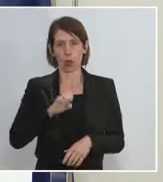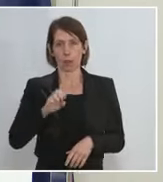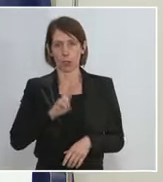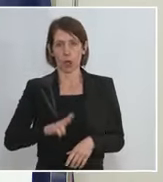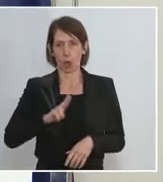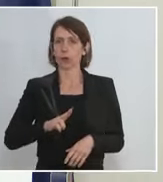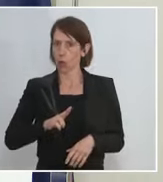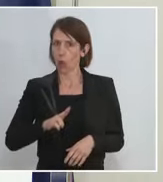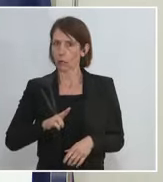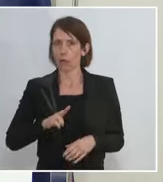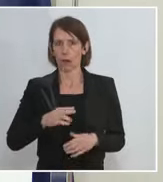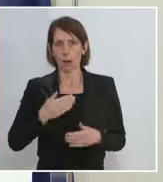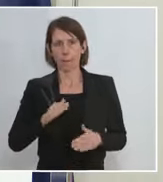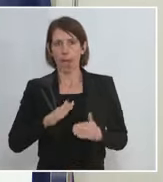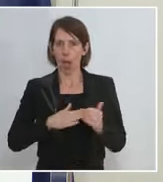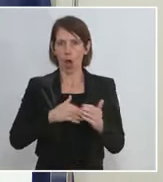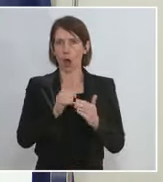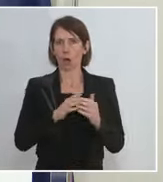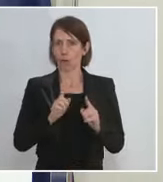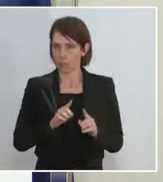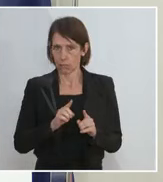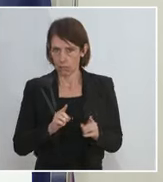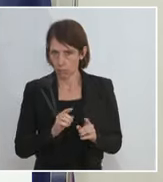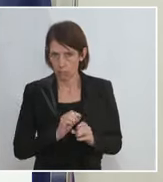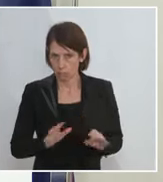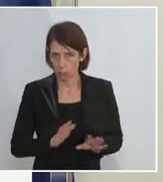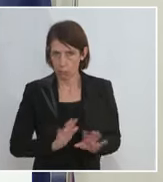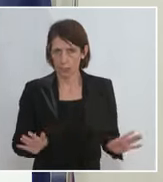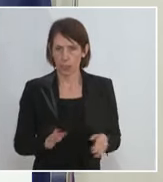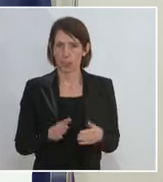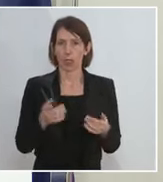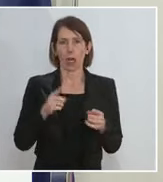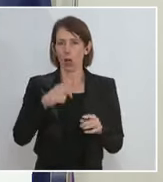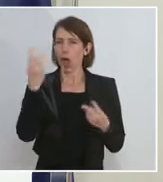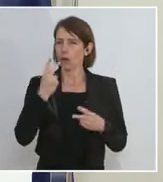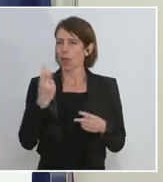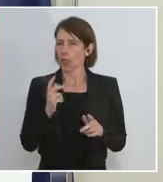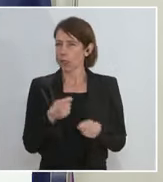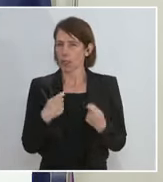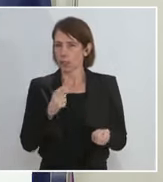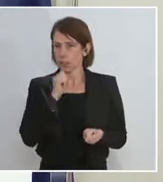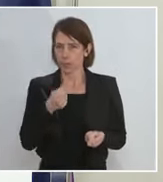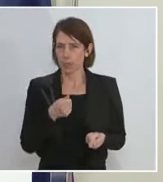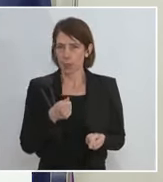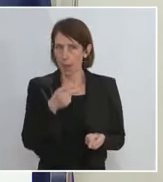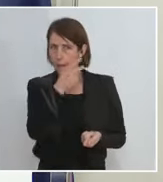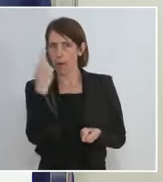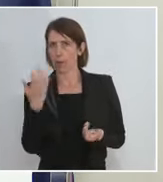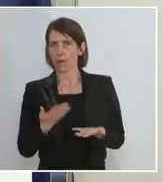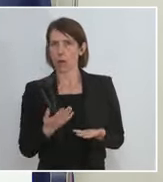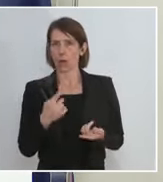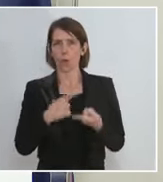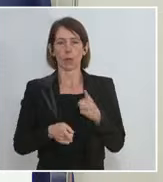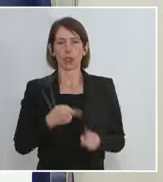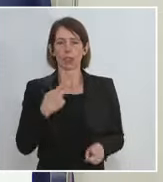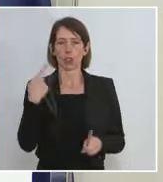erhöhen würde. Und ich glaube, es gibt auch in der Bevölkerung in Europa kein Verständnis dafür, denn das politische Ziel, die politischen